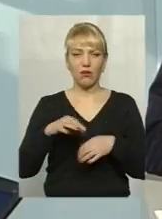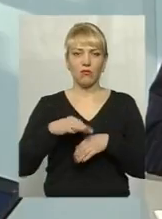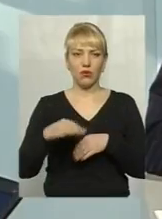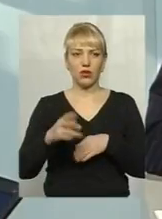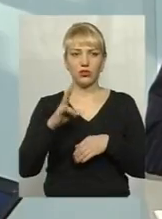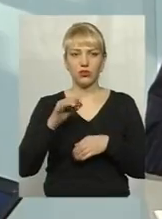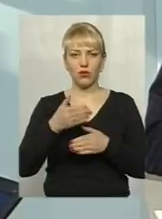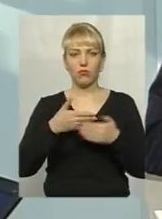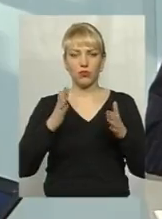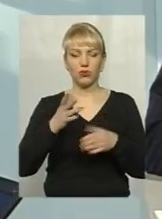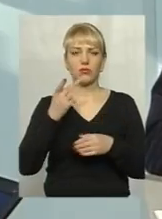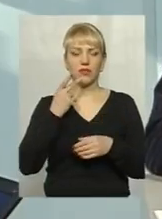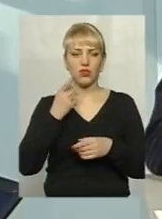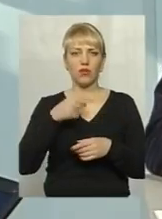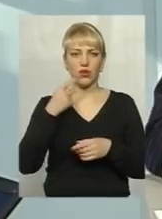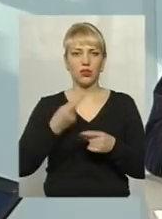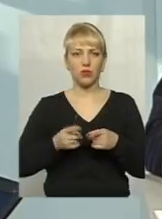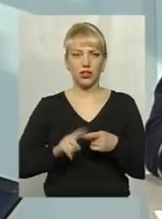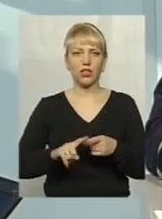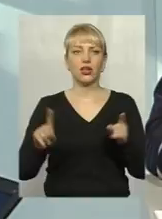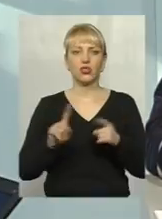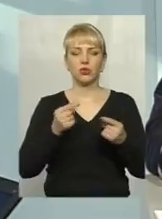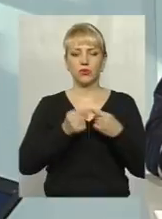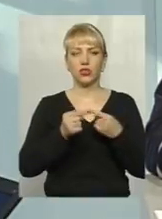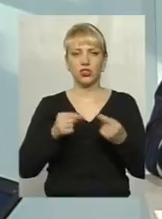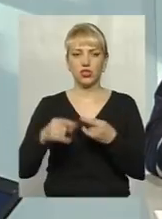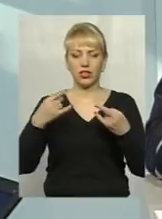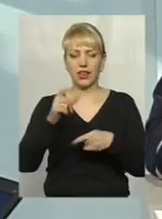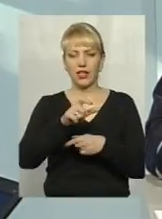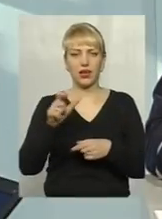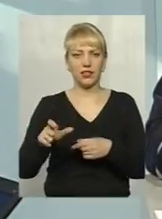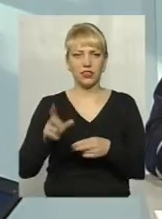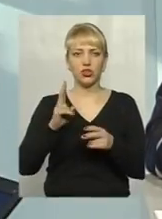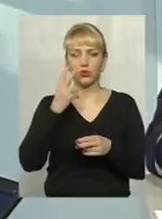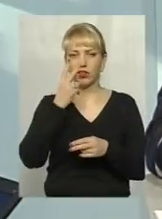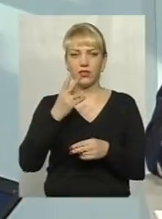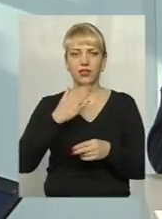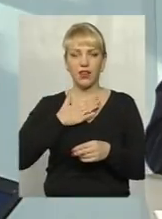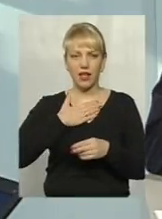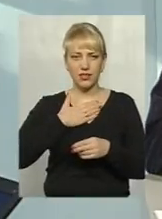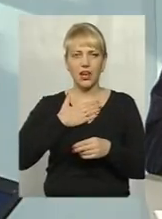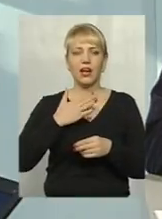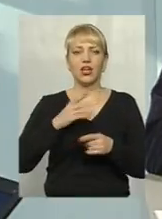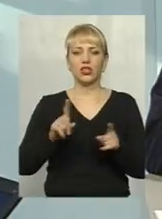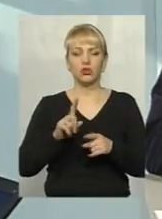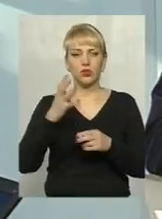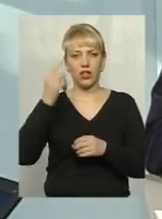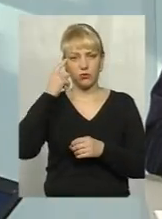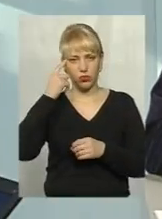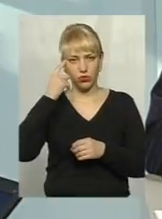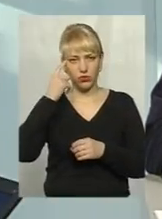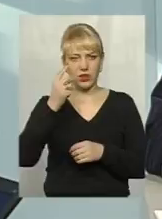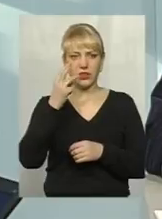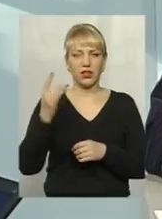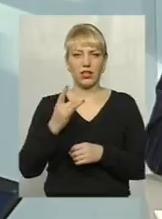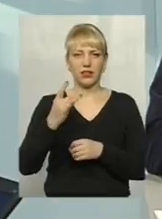але ми будемо завжди про це говорити, для того, щоб інші телеглядачі, які нас дивляться, щоби ще раз і ще раз подумали три рази